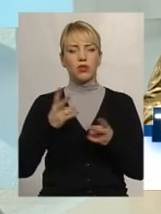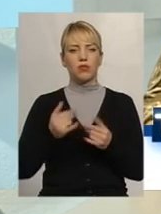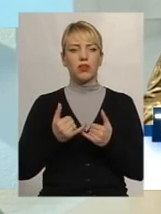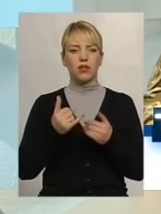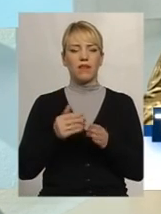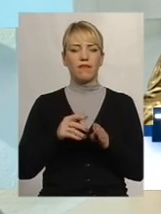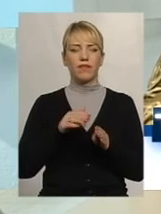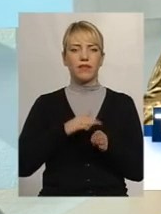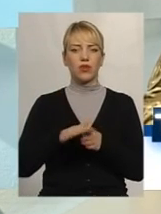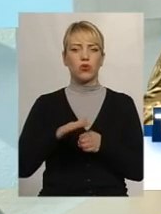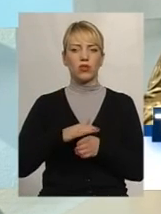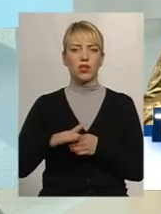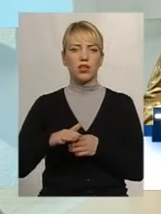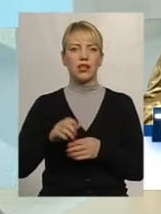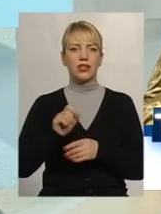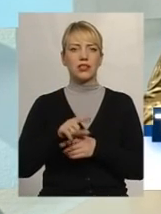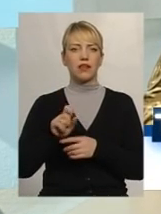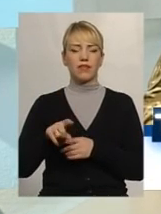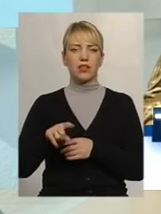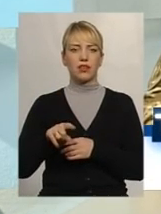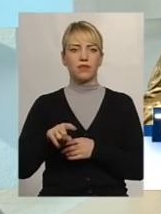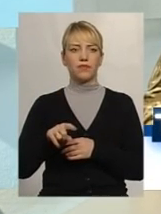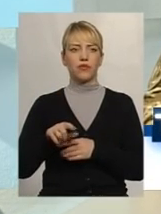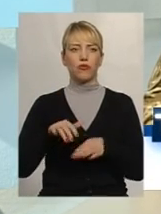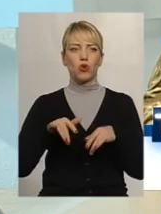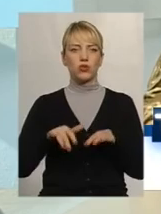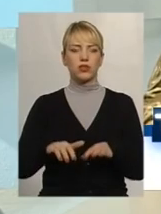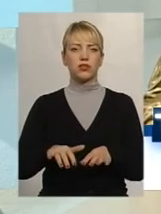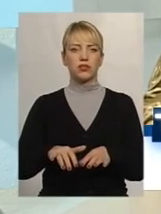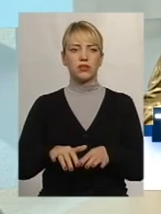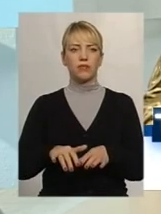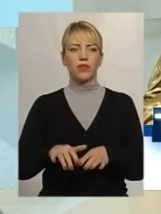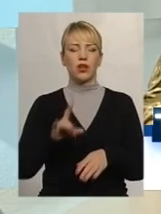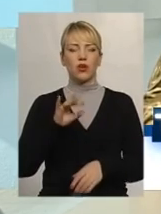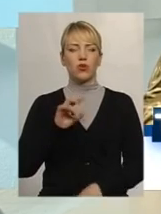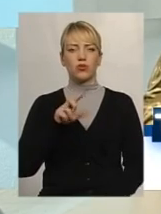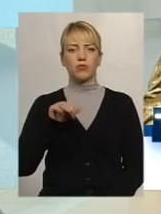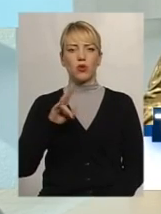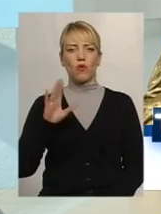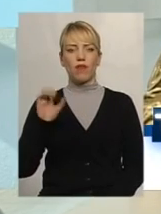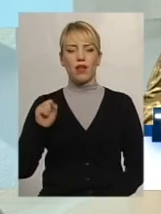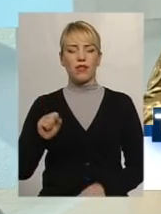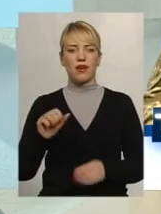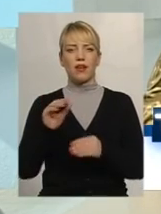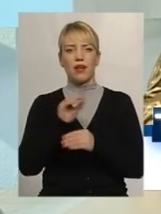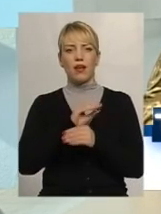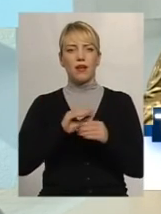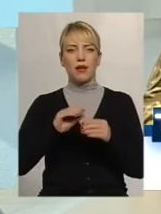завдань в процесі розмінування, мінування